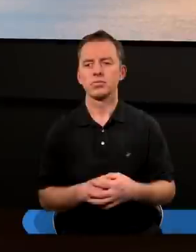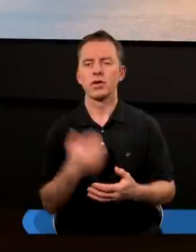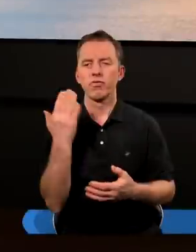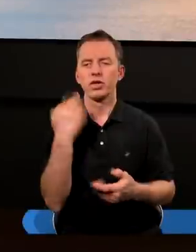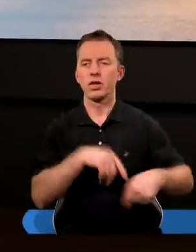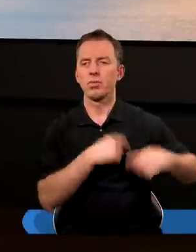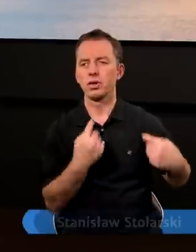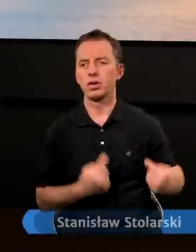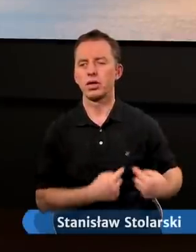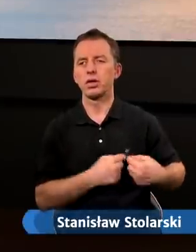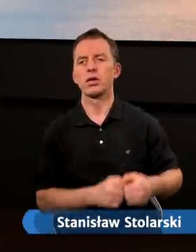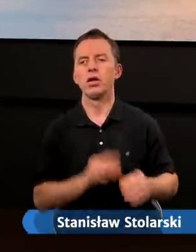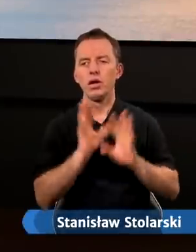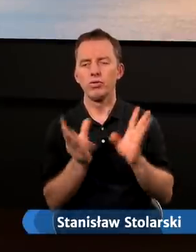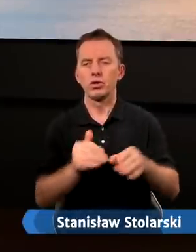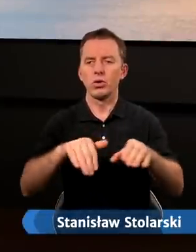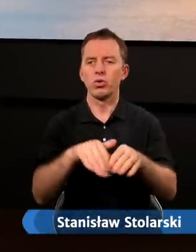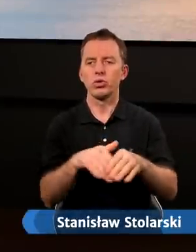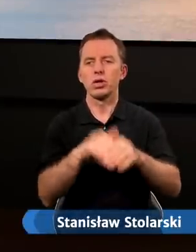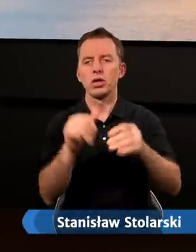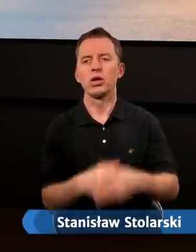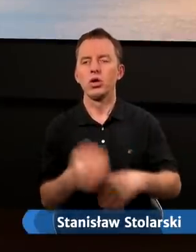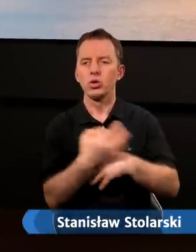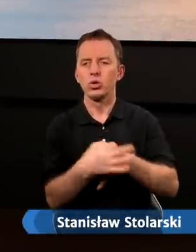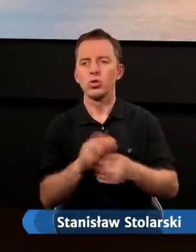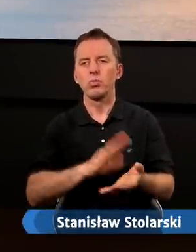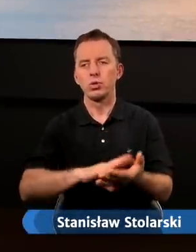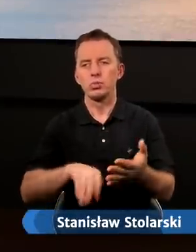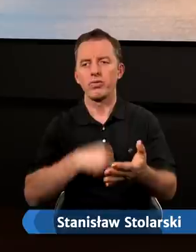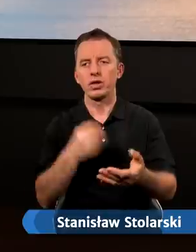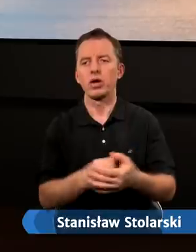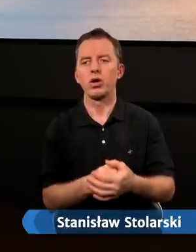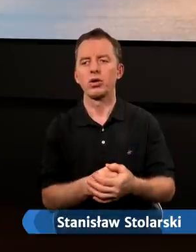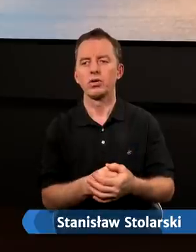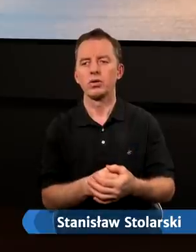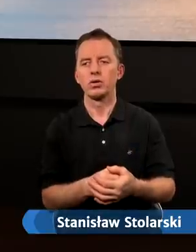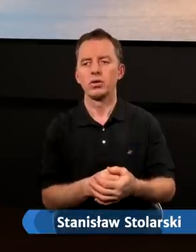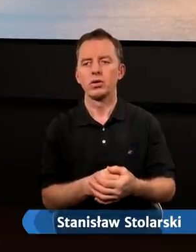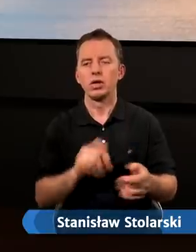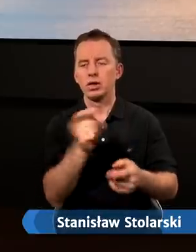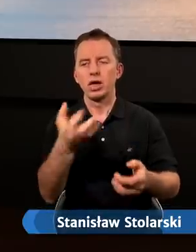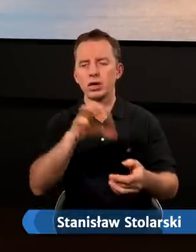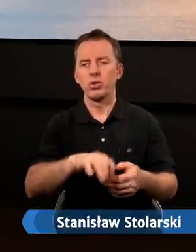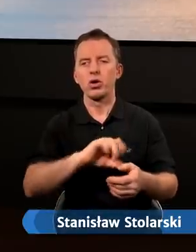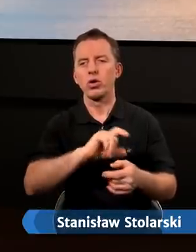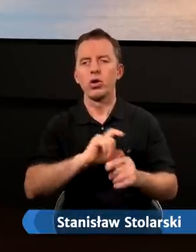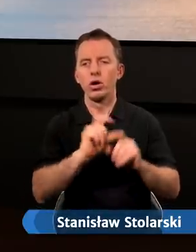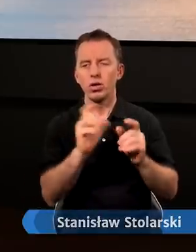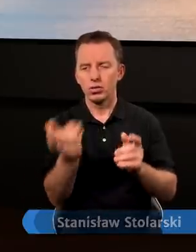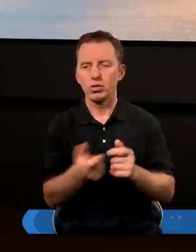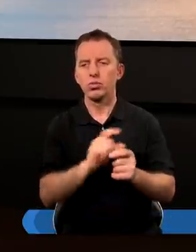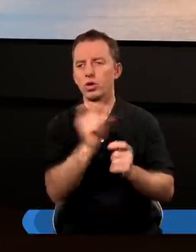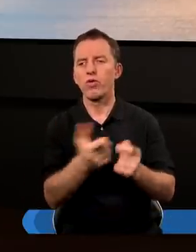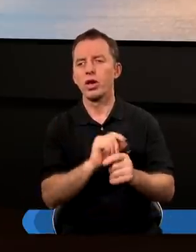Witam serdecznie wszystkich uczestników studium biblijnego ze zboru Kościoła Adwentystów Dnia